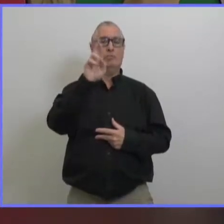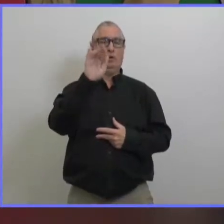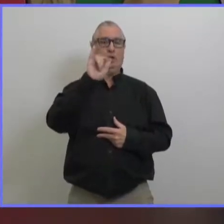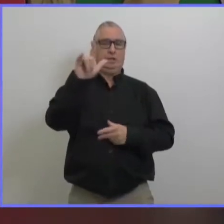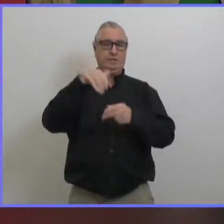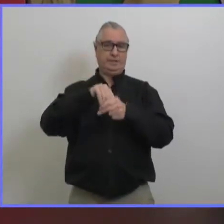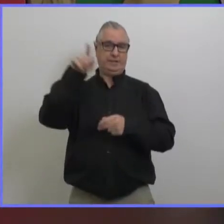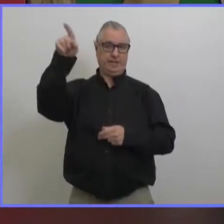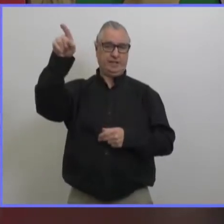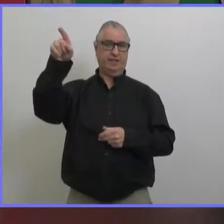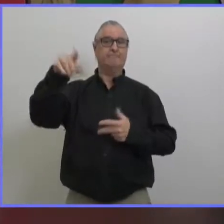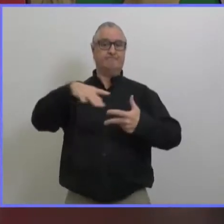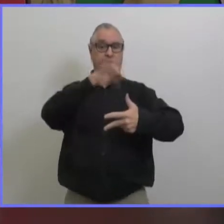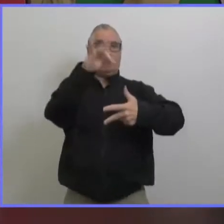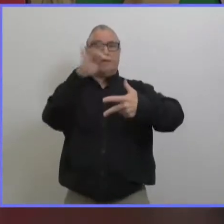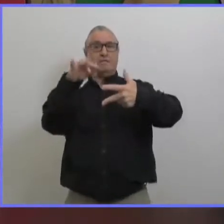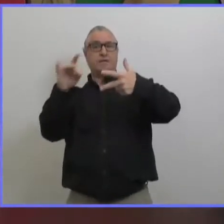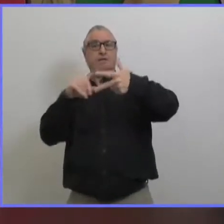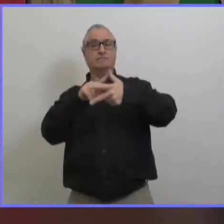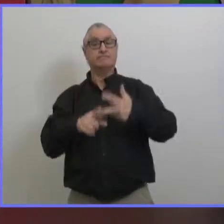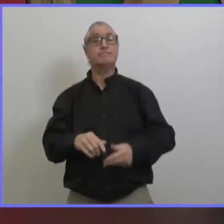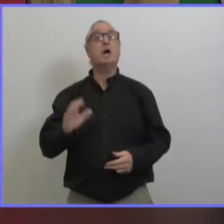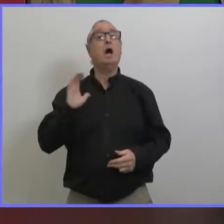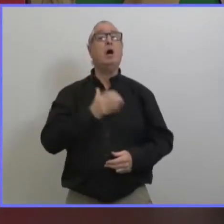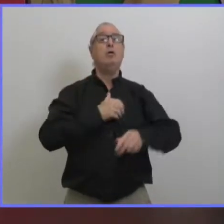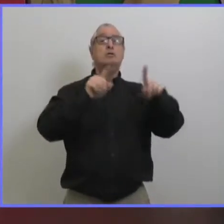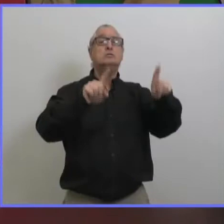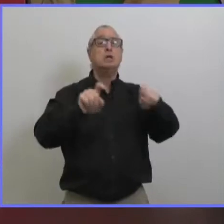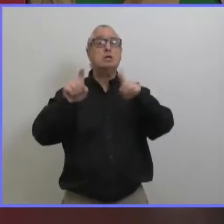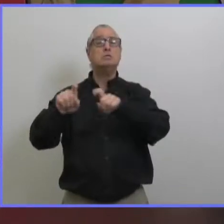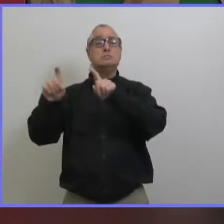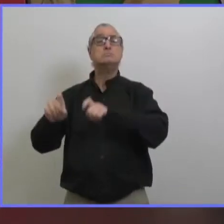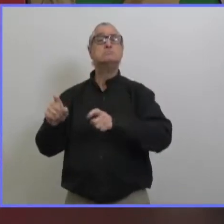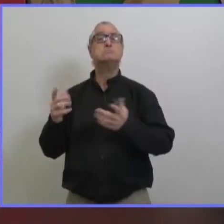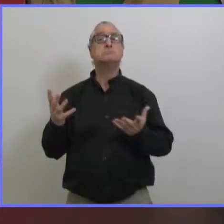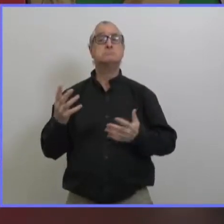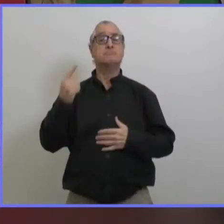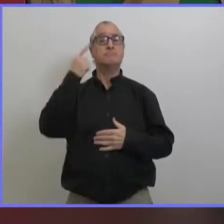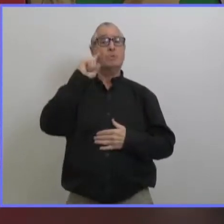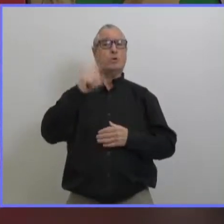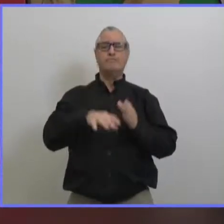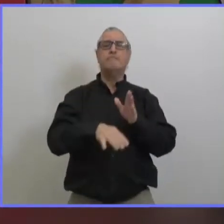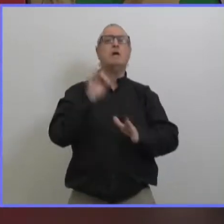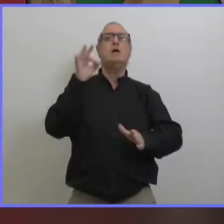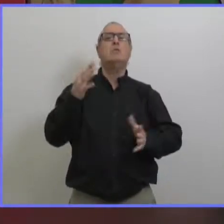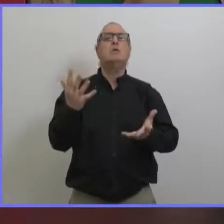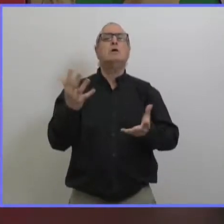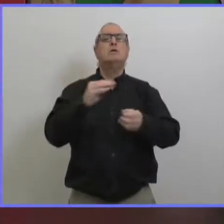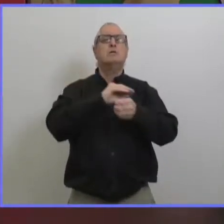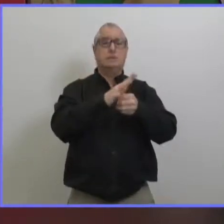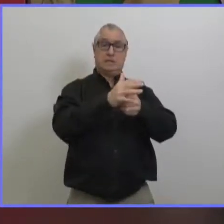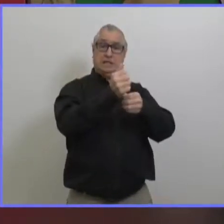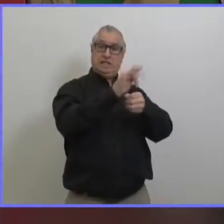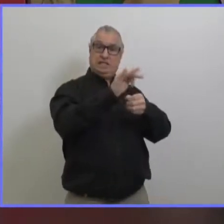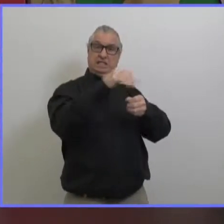brésil notre dépistage diagnostic et ce qu'on utilise pour déterminer si quelqu'un est positif pour la copie 19